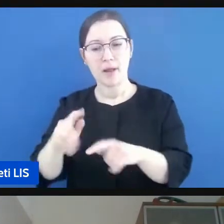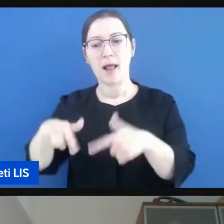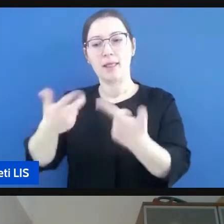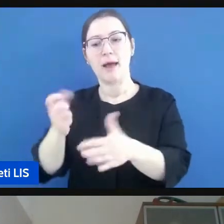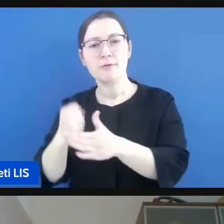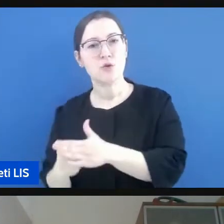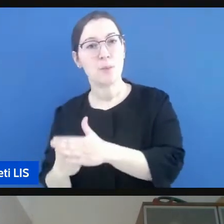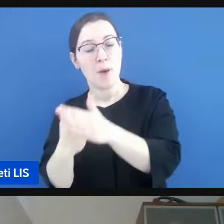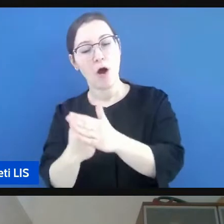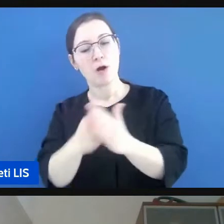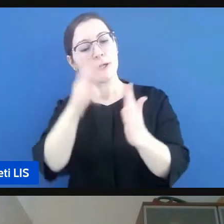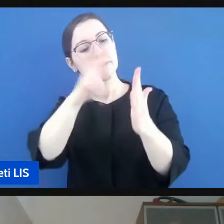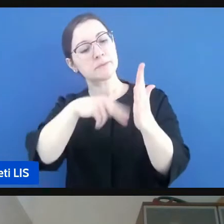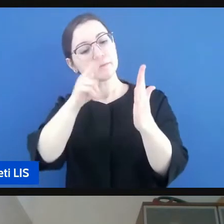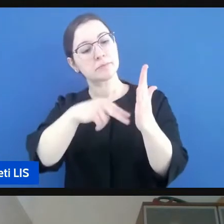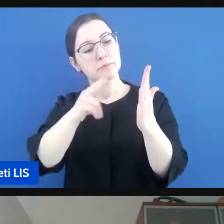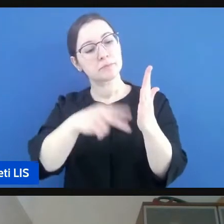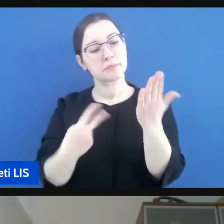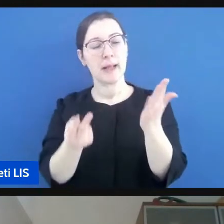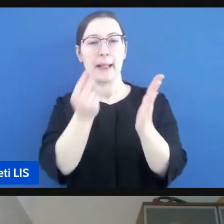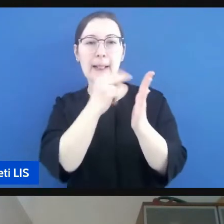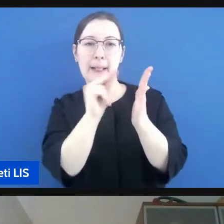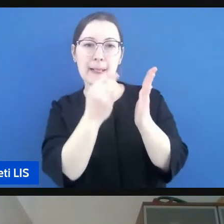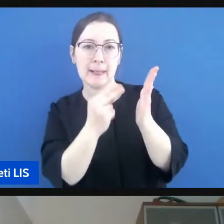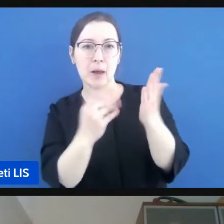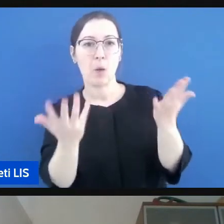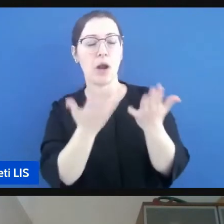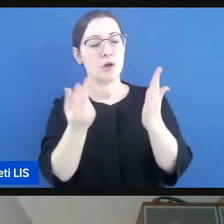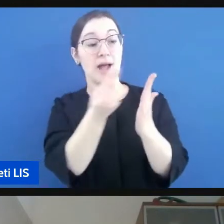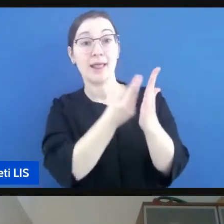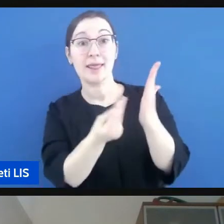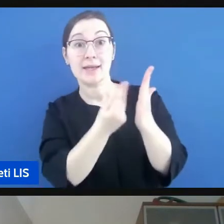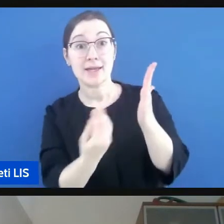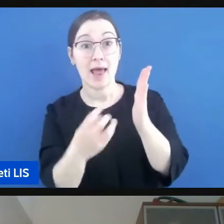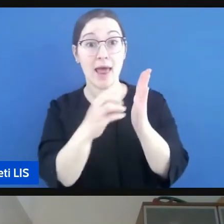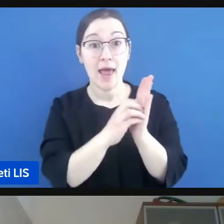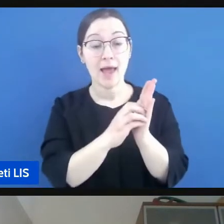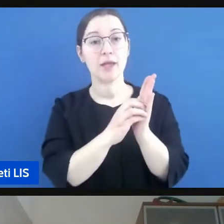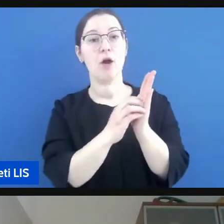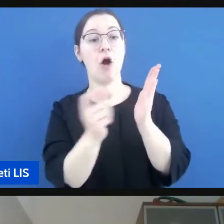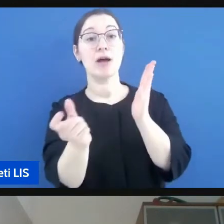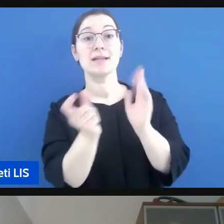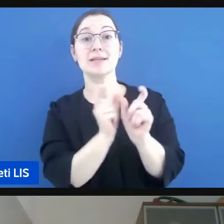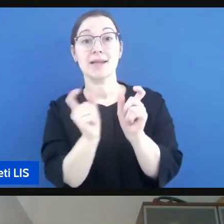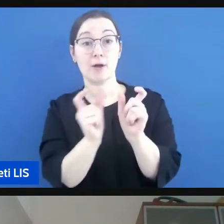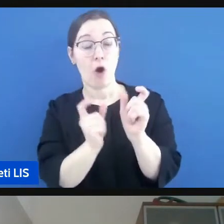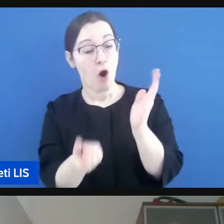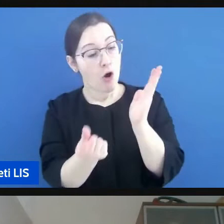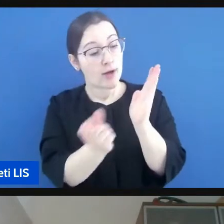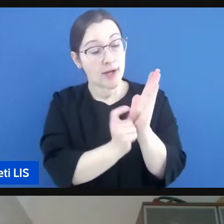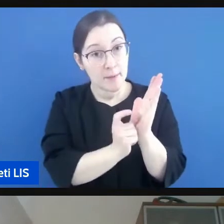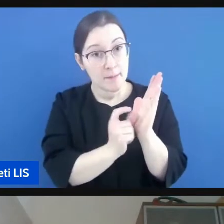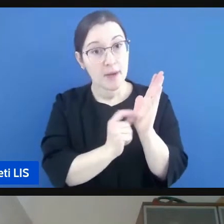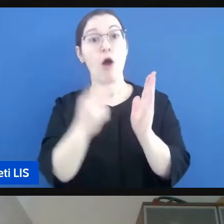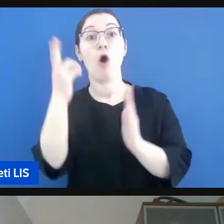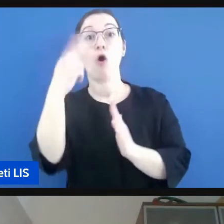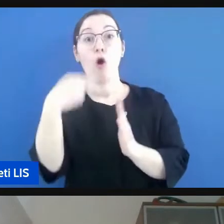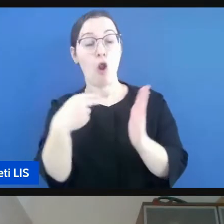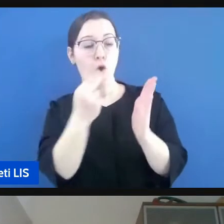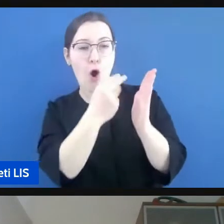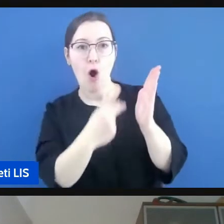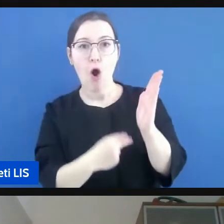lettore quindi accorgimenti grafici come disegni sinonimi più semplici immagini colori per